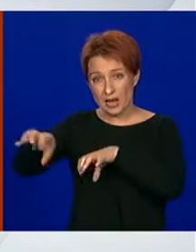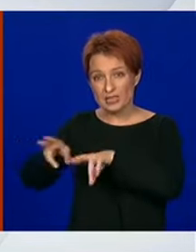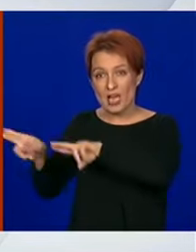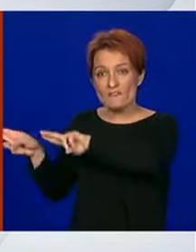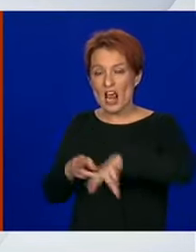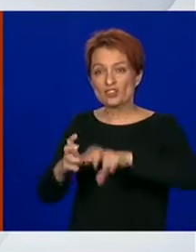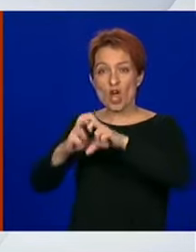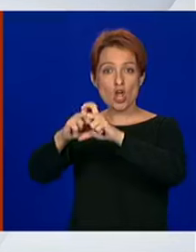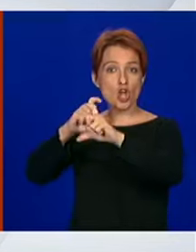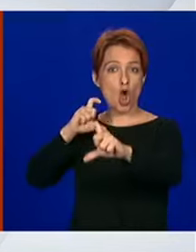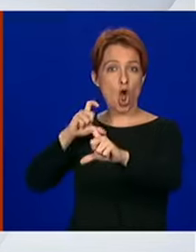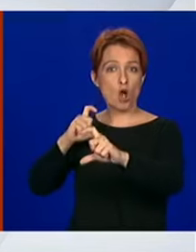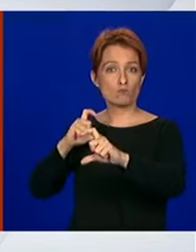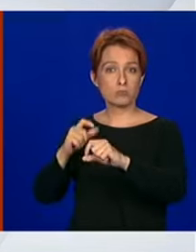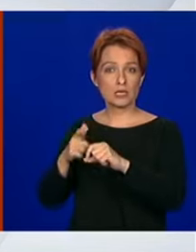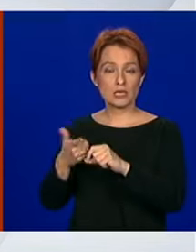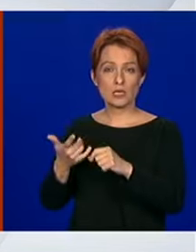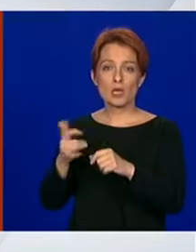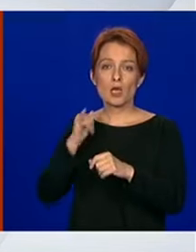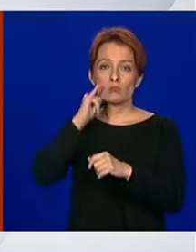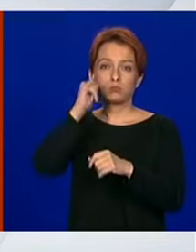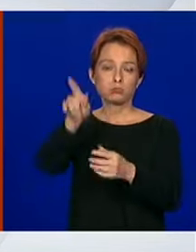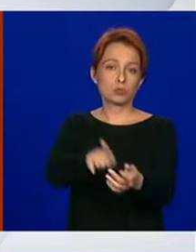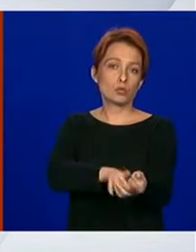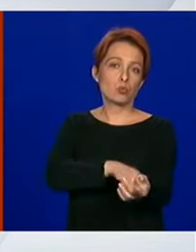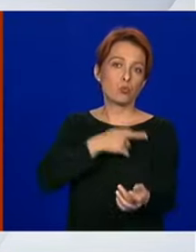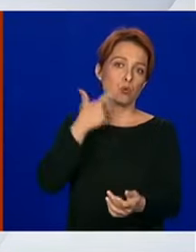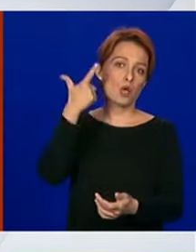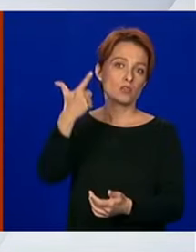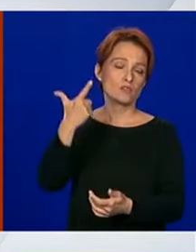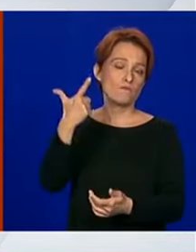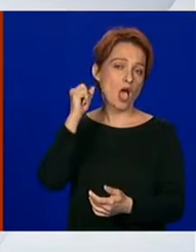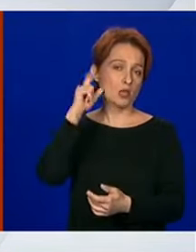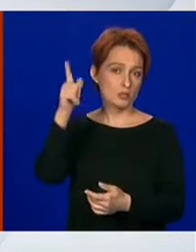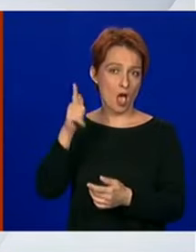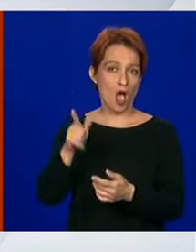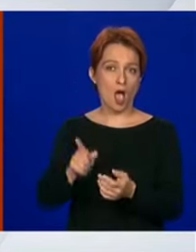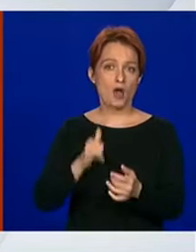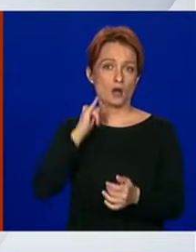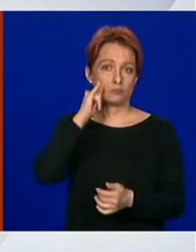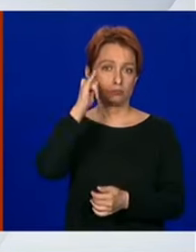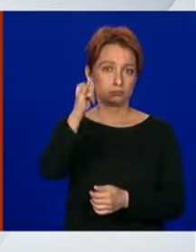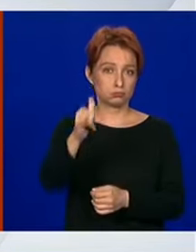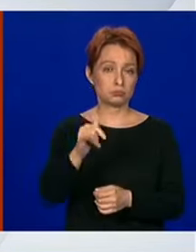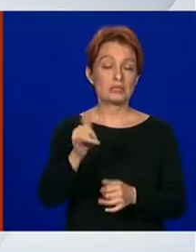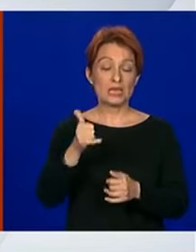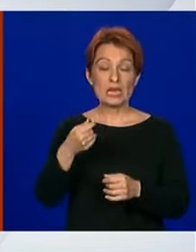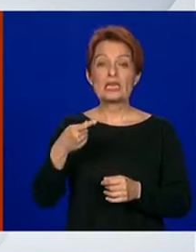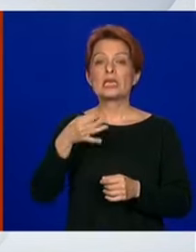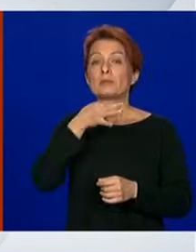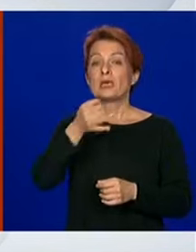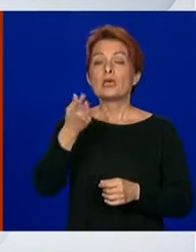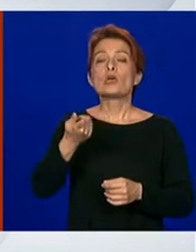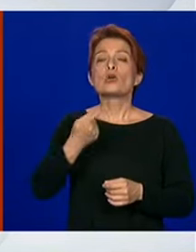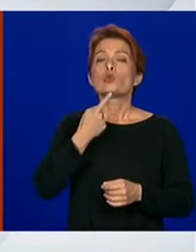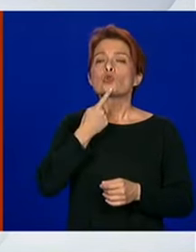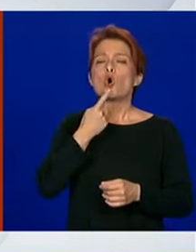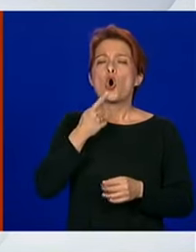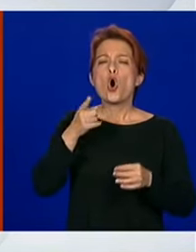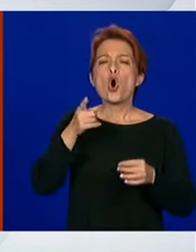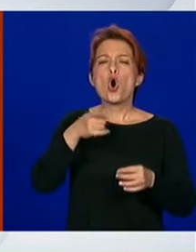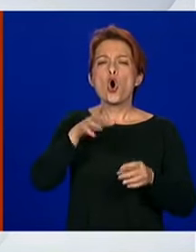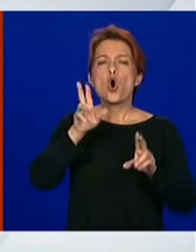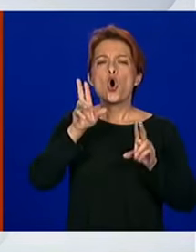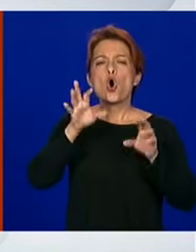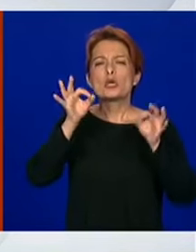put dugo traje tužo dva dana i sad je pitanje je li poznato tko jamči za njihovu sigurnost ako